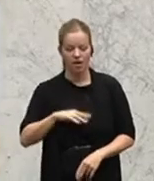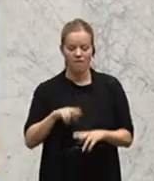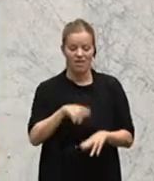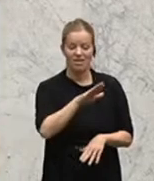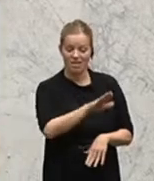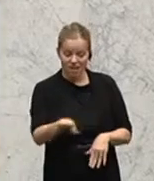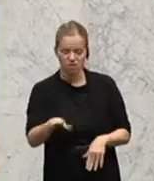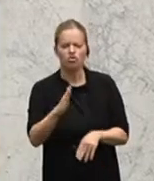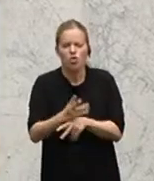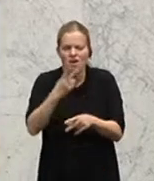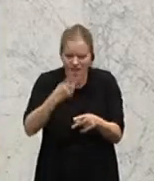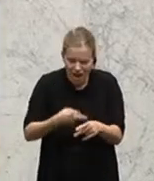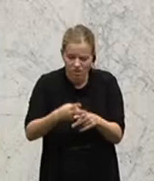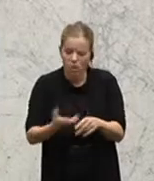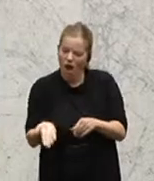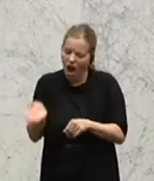zusätzlich schwer zu machen.